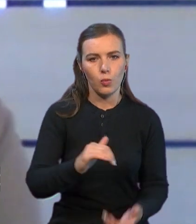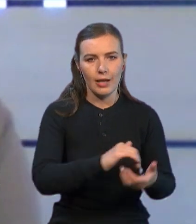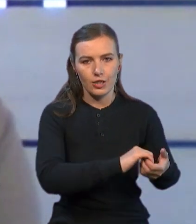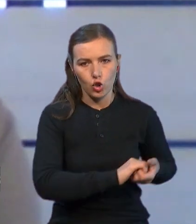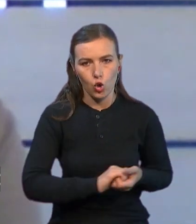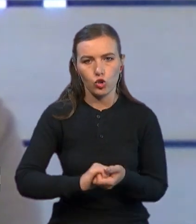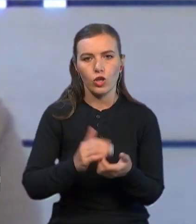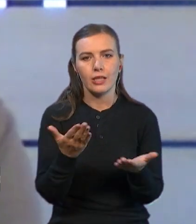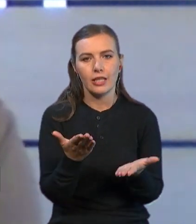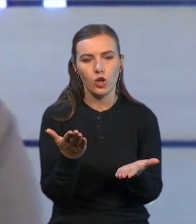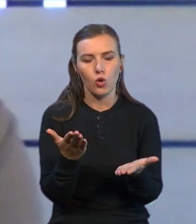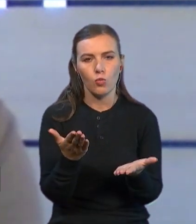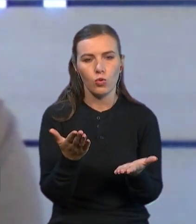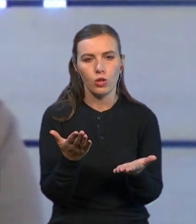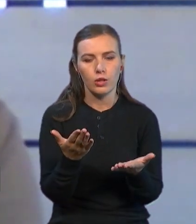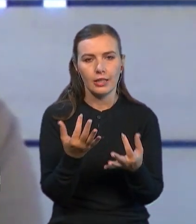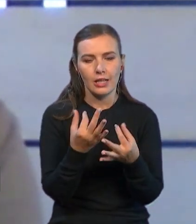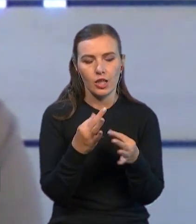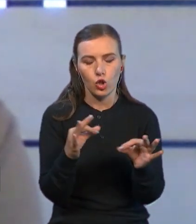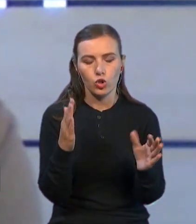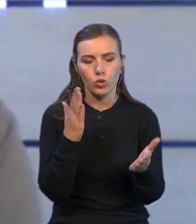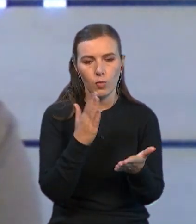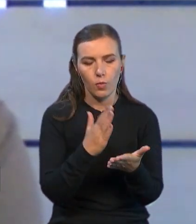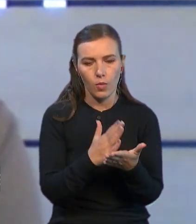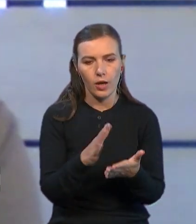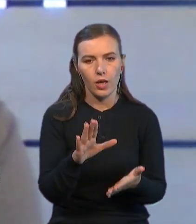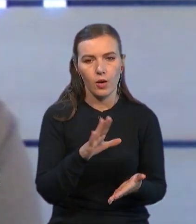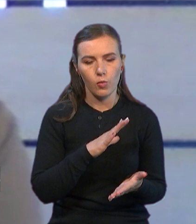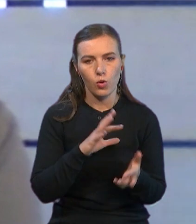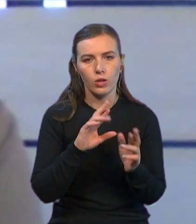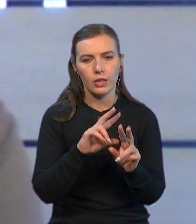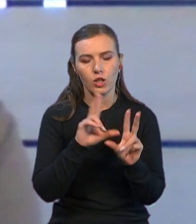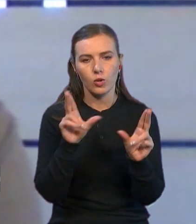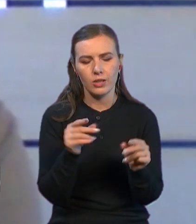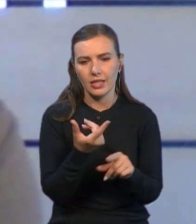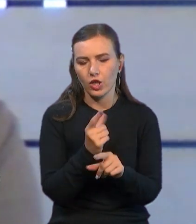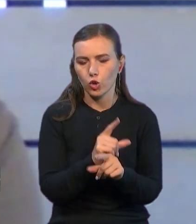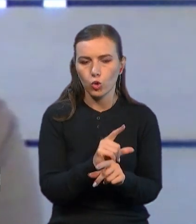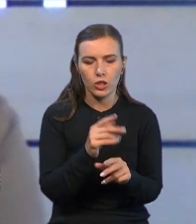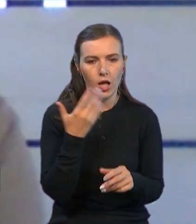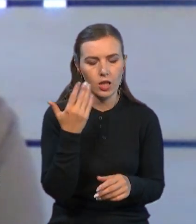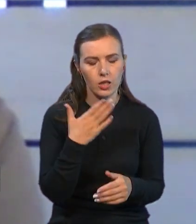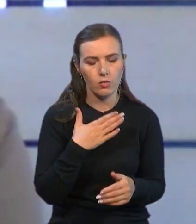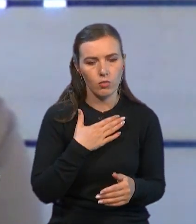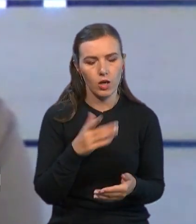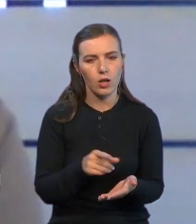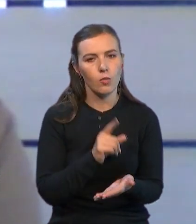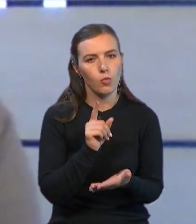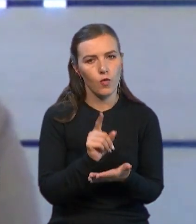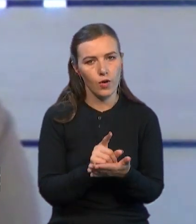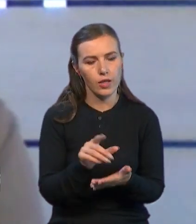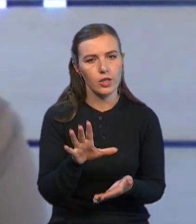на якому доступ до нього має бути, як обіцяють нам, дуже легким. Ми повинні будемо,